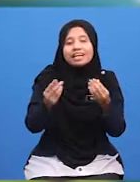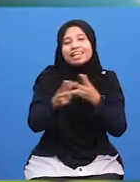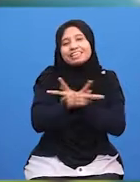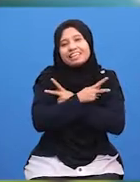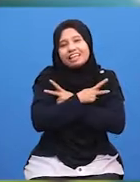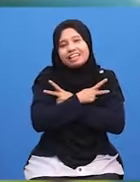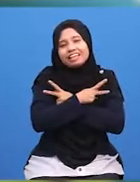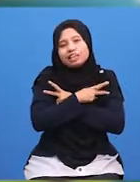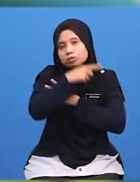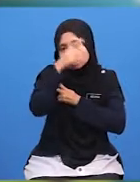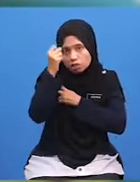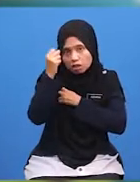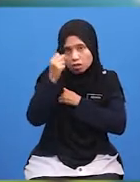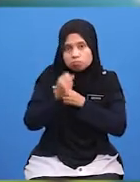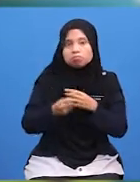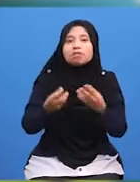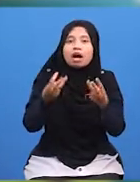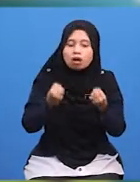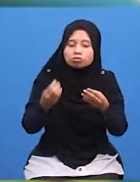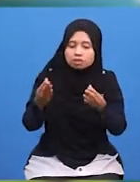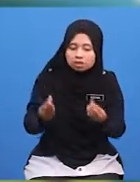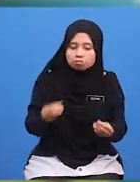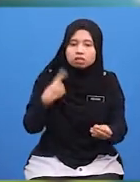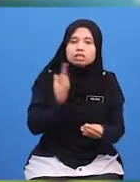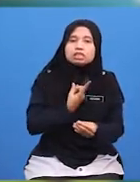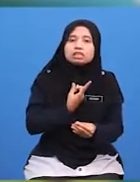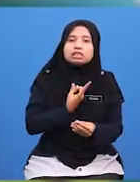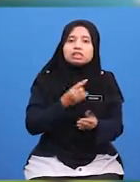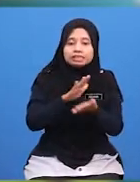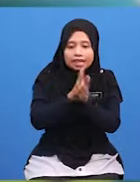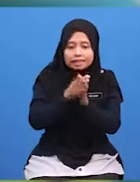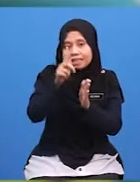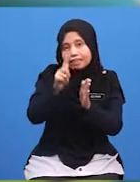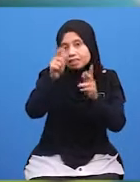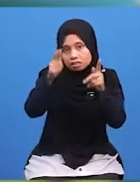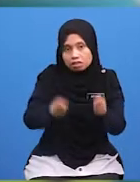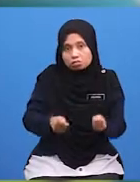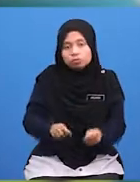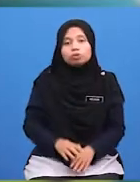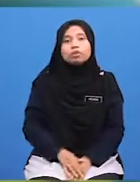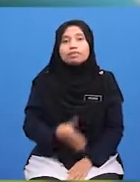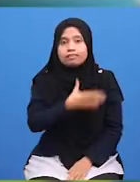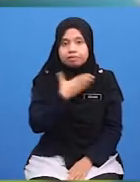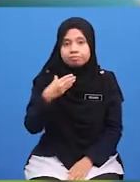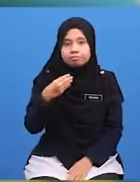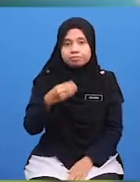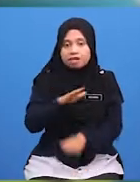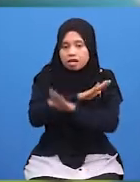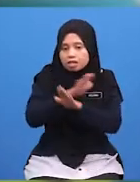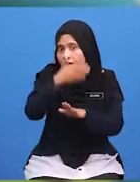Tuan rumah Kerana Sudi Menerima Kita Sebagai Tetamunya Dan